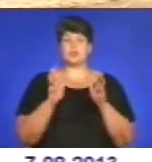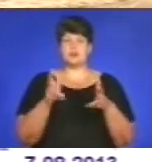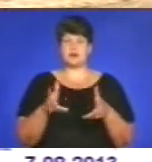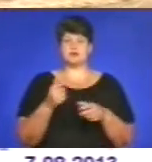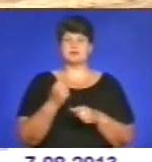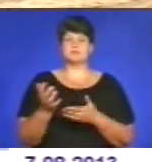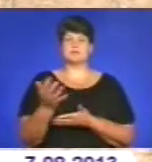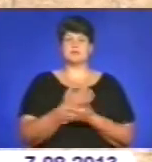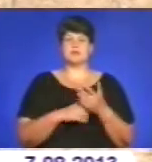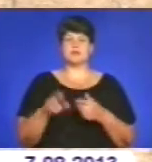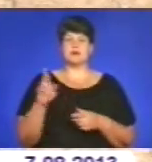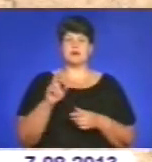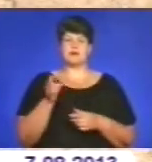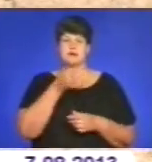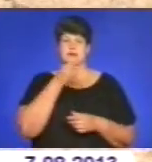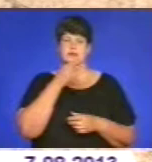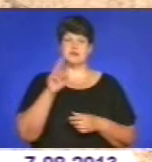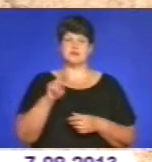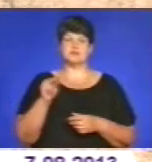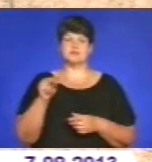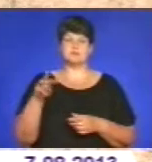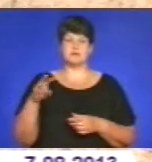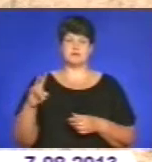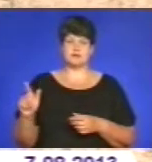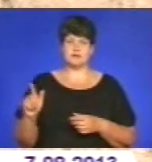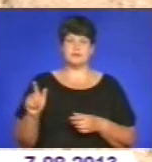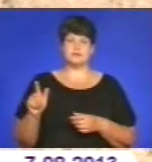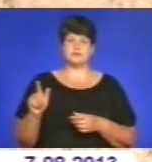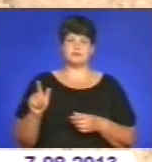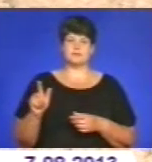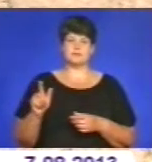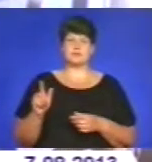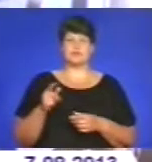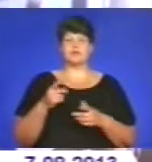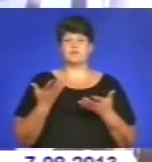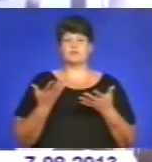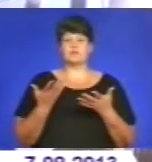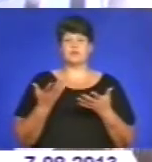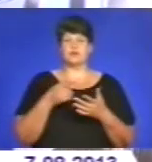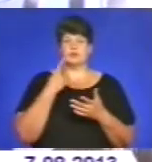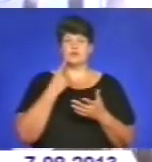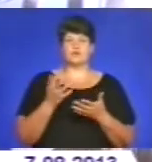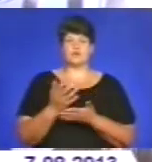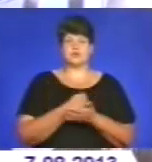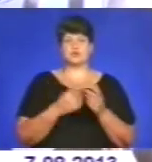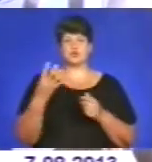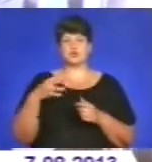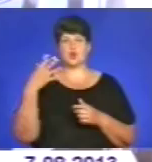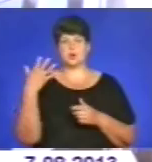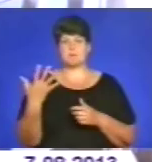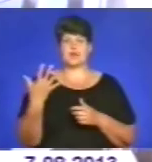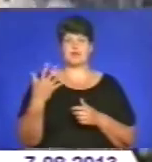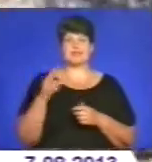-ярого ячменю. Орожайність, можна сказати, непогана, десь в преділах 45, може і буде більше, трошки